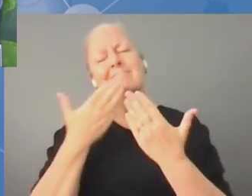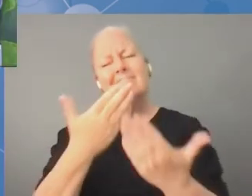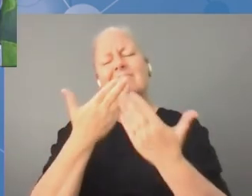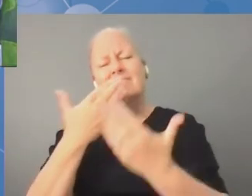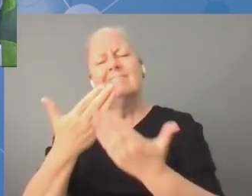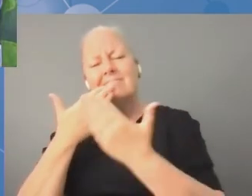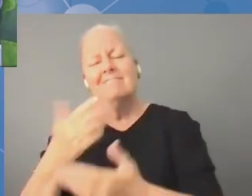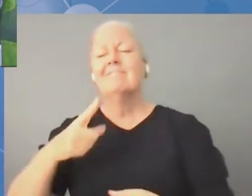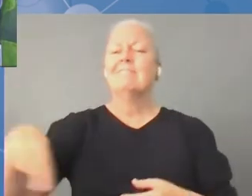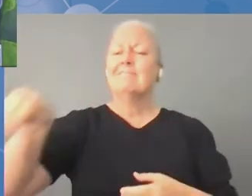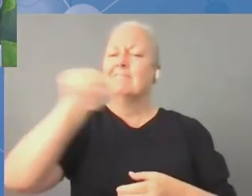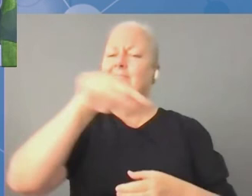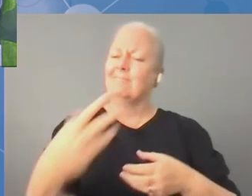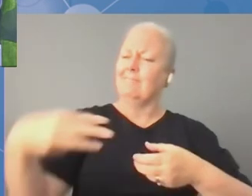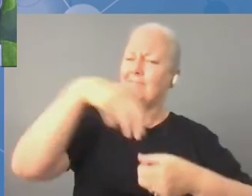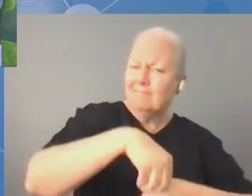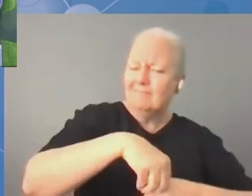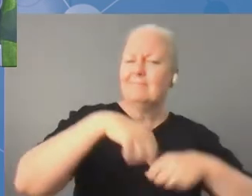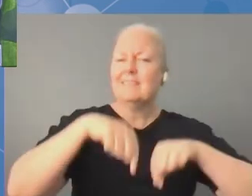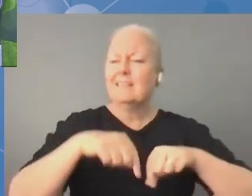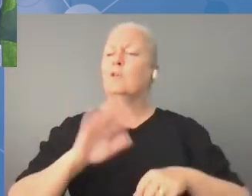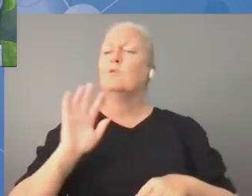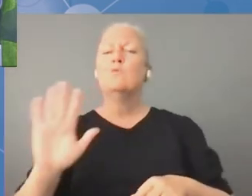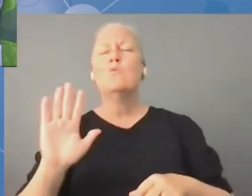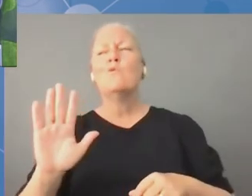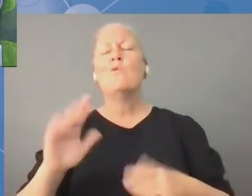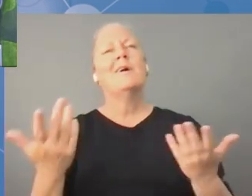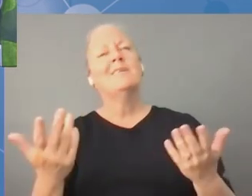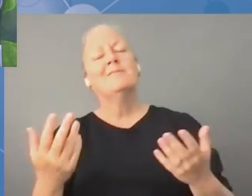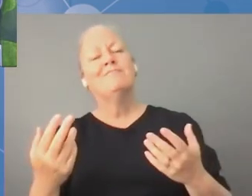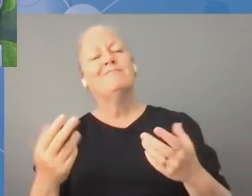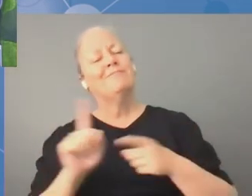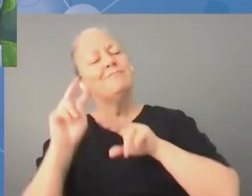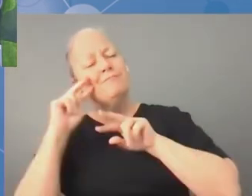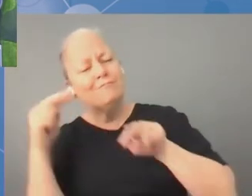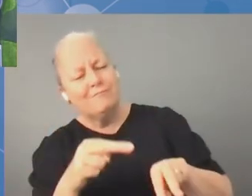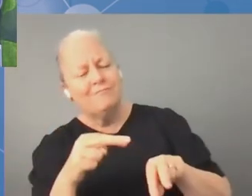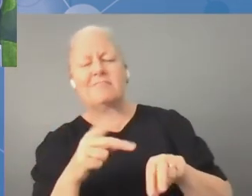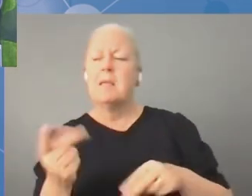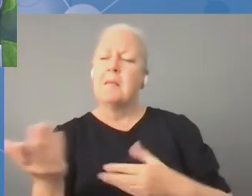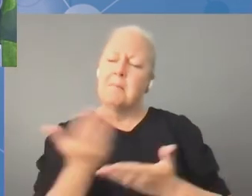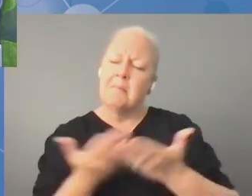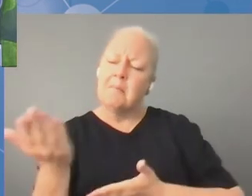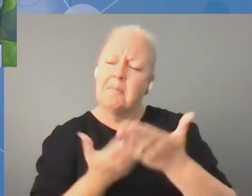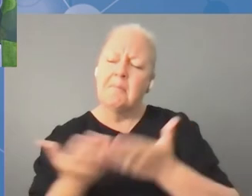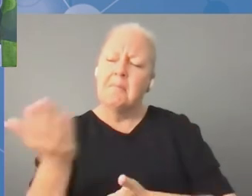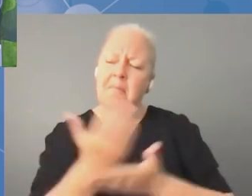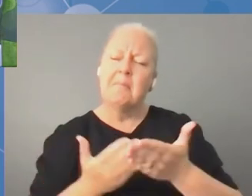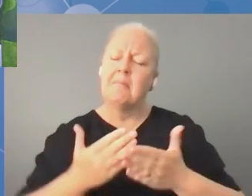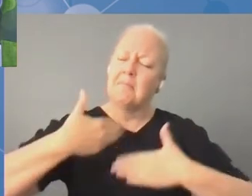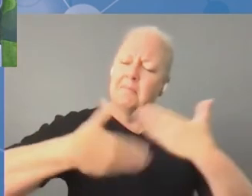Cieszę się, że wy także staliście się częścią tego zespołu, podzieliliście się swoim podejściem, swoją perspektywą.